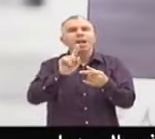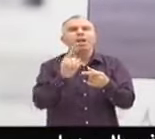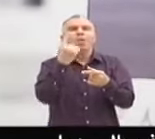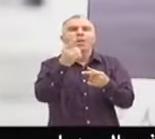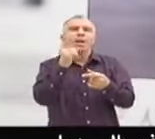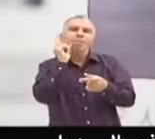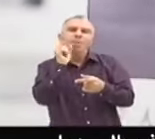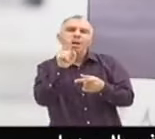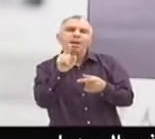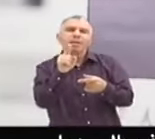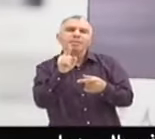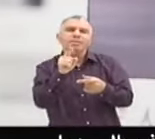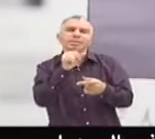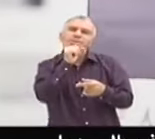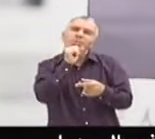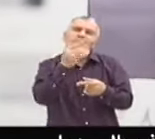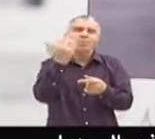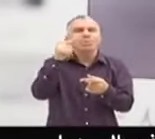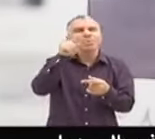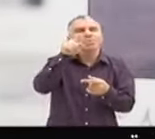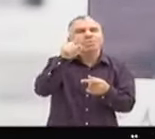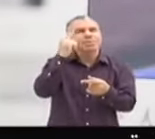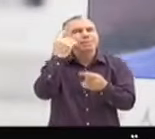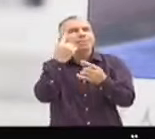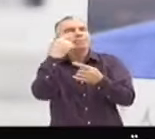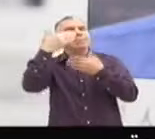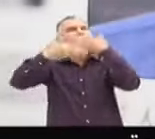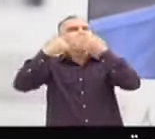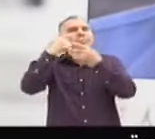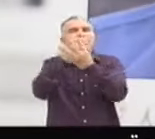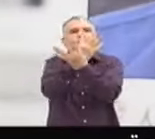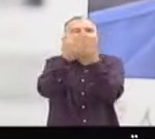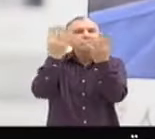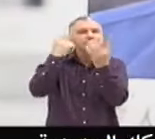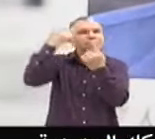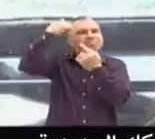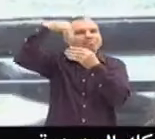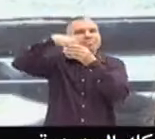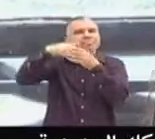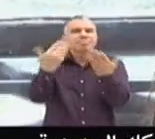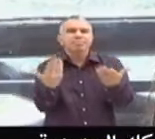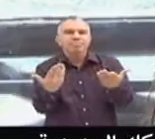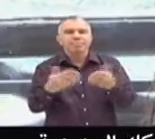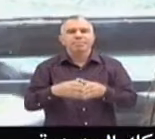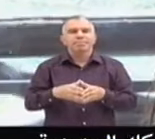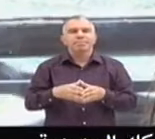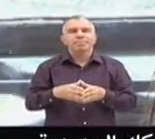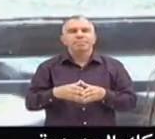Lui, c'était un grand cinéphile. passait par l'image. Et c'était extraordinaire. que mon père était